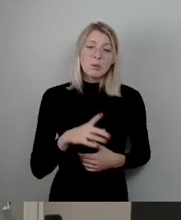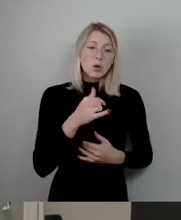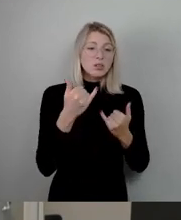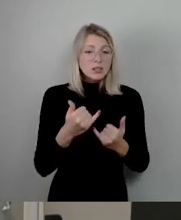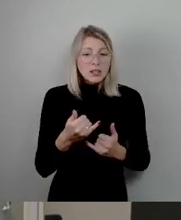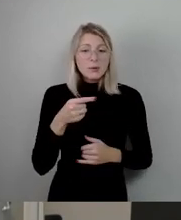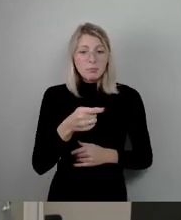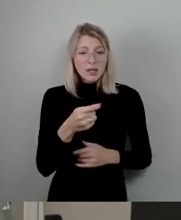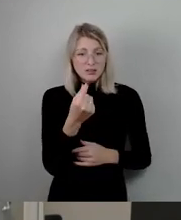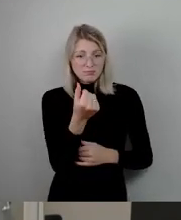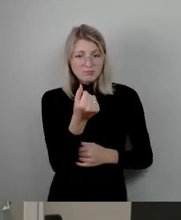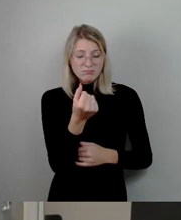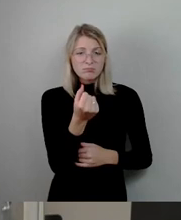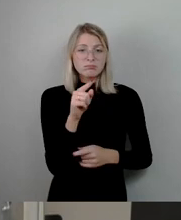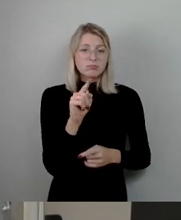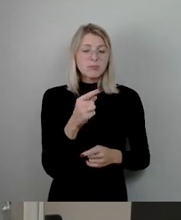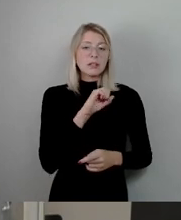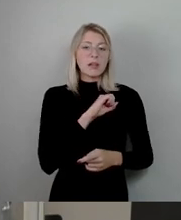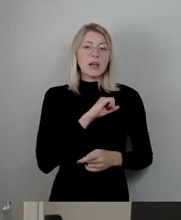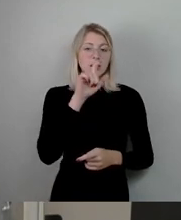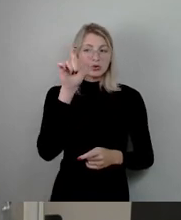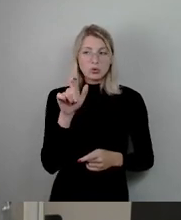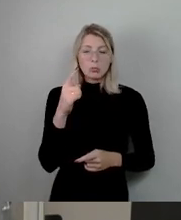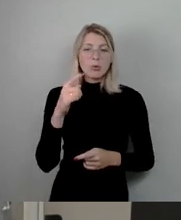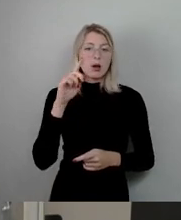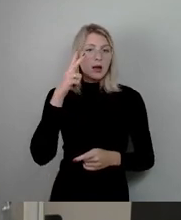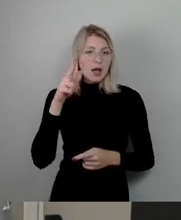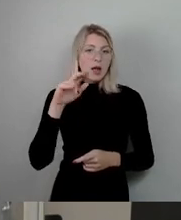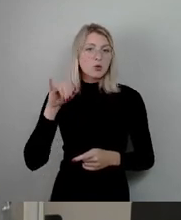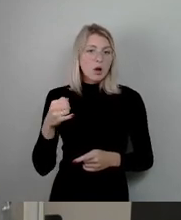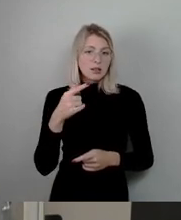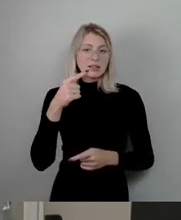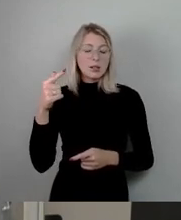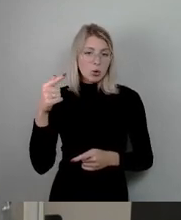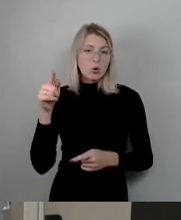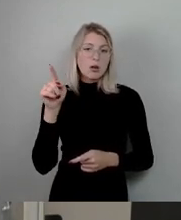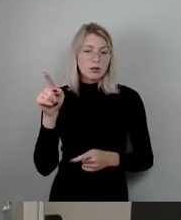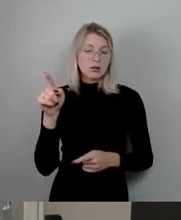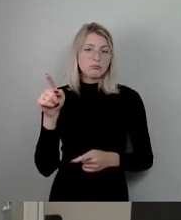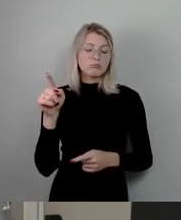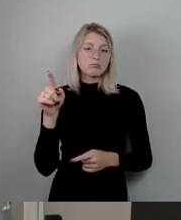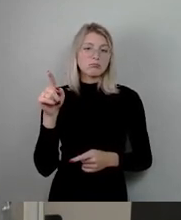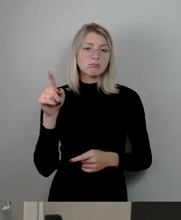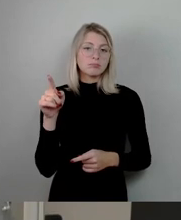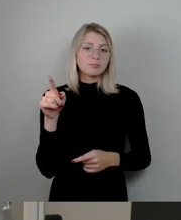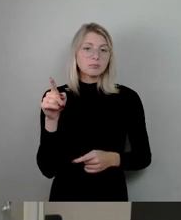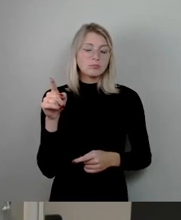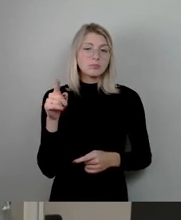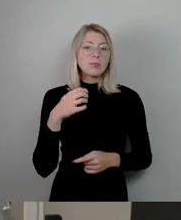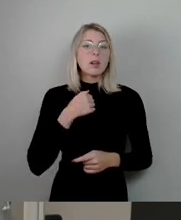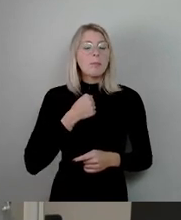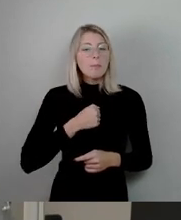zahlen, dann wird dem Eigentümer, Herrn Johannes den Proge, und auch mit dem, haben wir sozusagen dieses Bad schon mehrfach